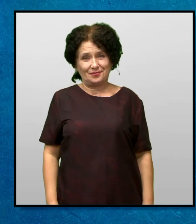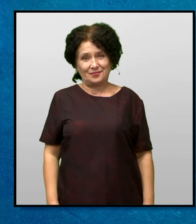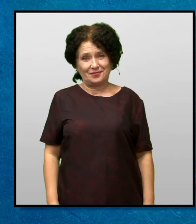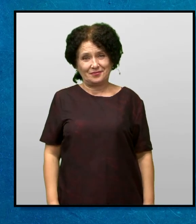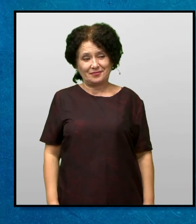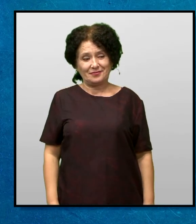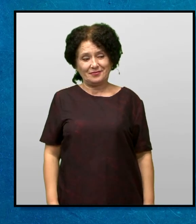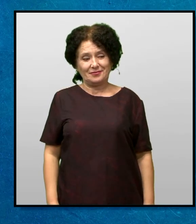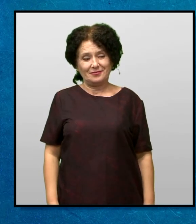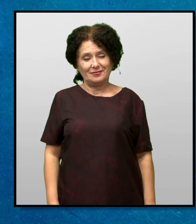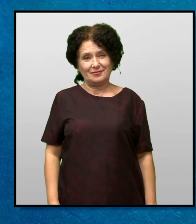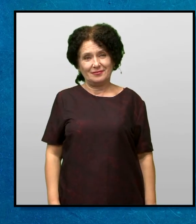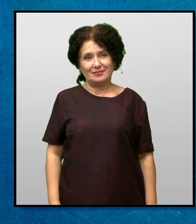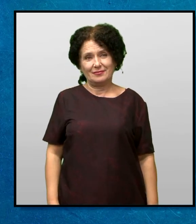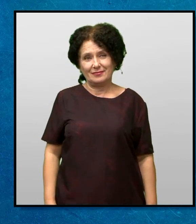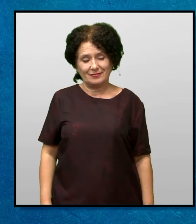Ако имаш Библија, му на најважно го тоа што беше Джонс